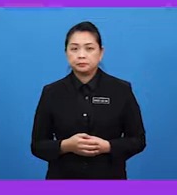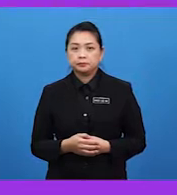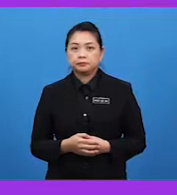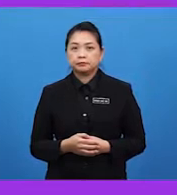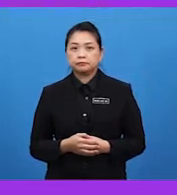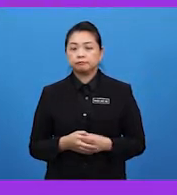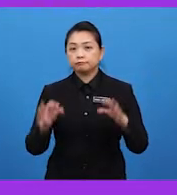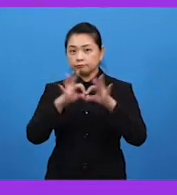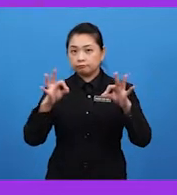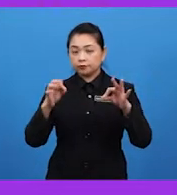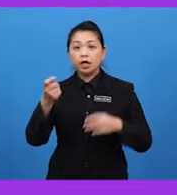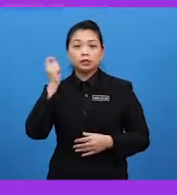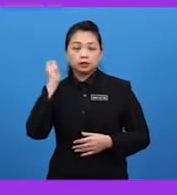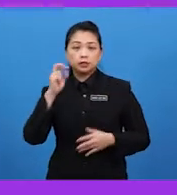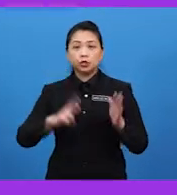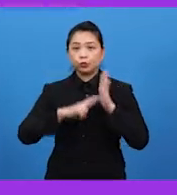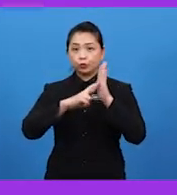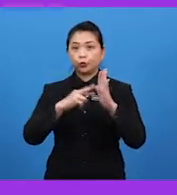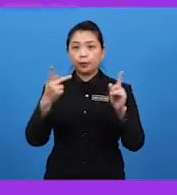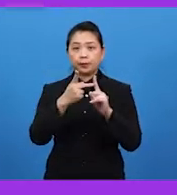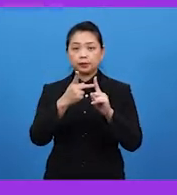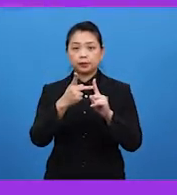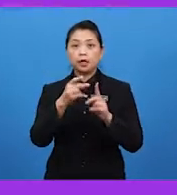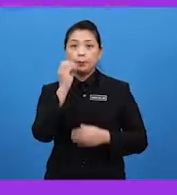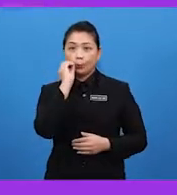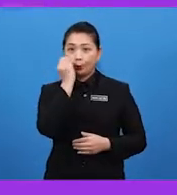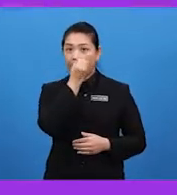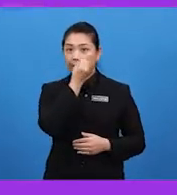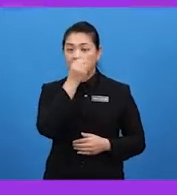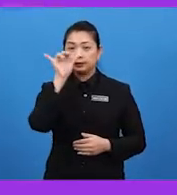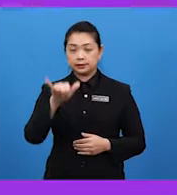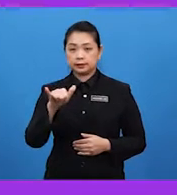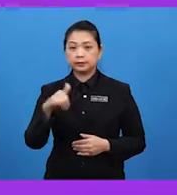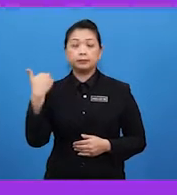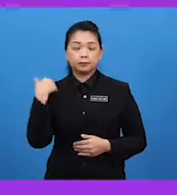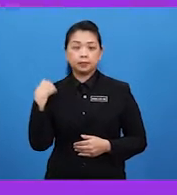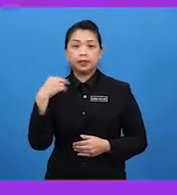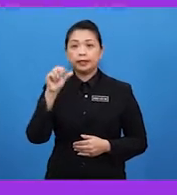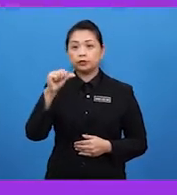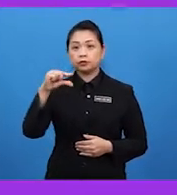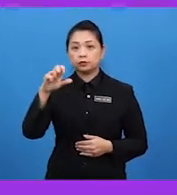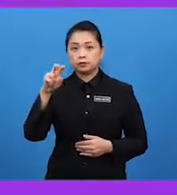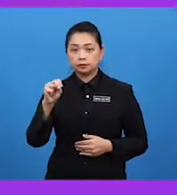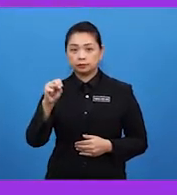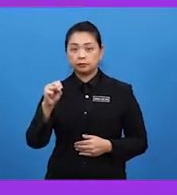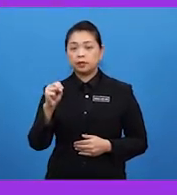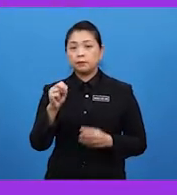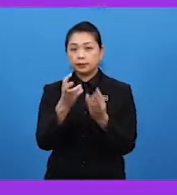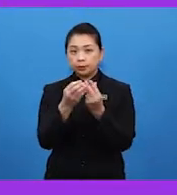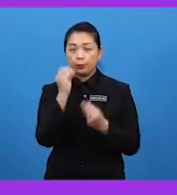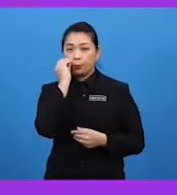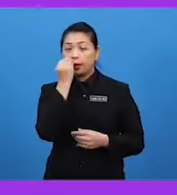Pernyataan sebentar tadi merujuk kepada Bunga yang mempunyai Ejen